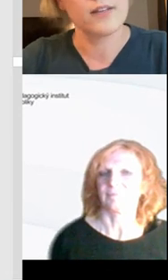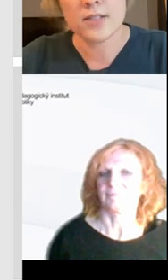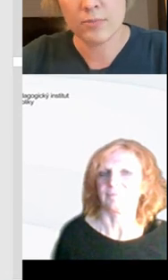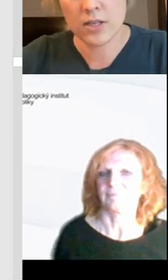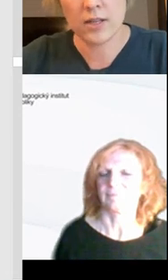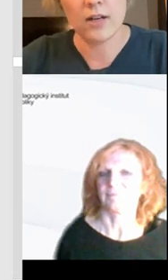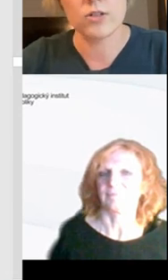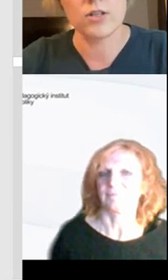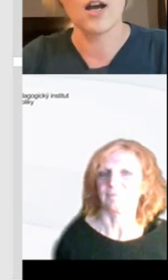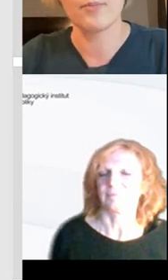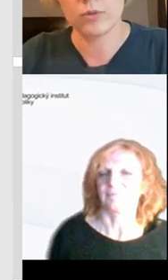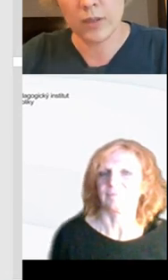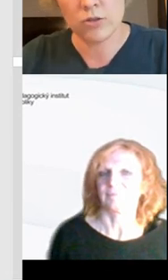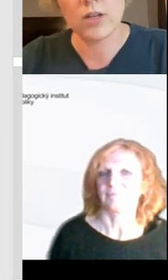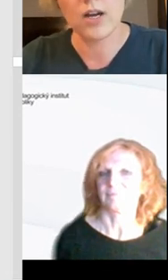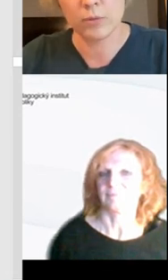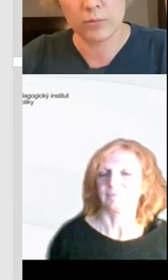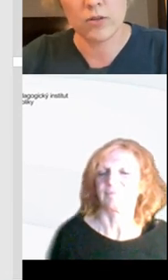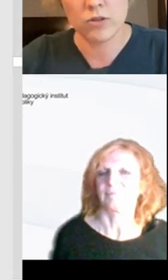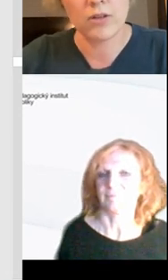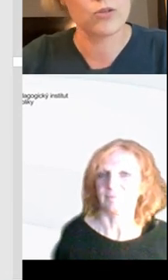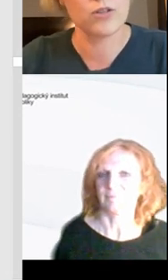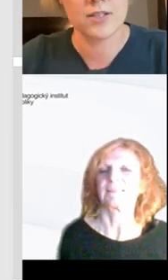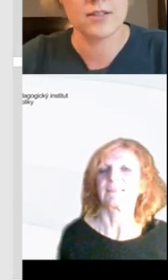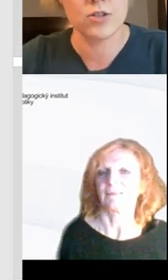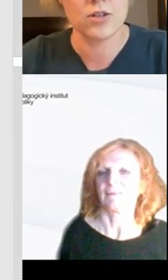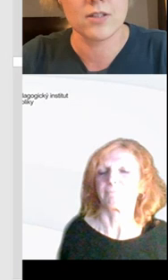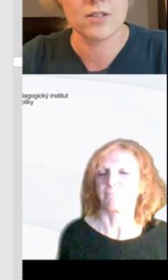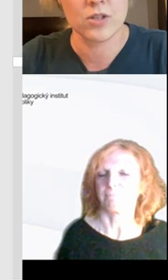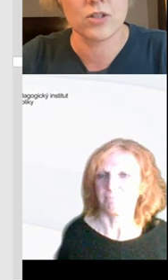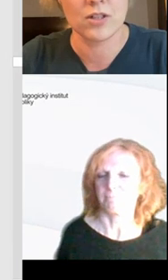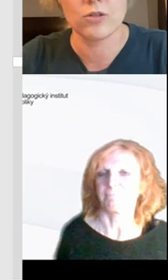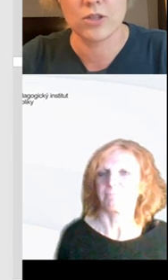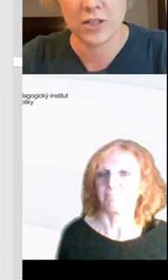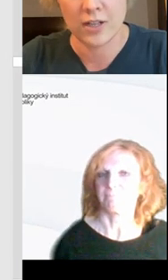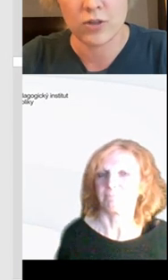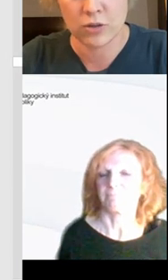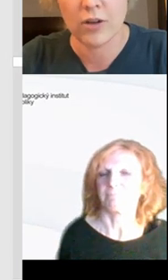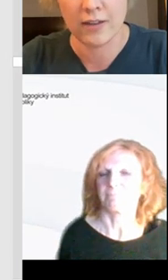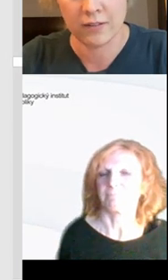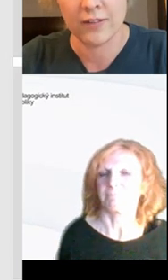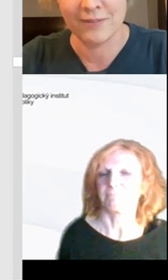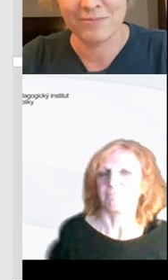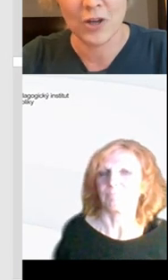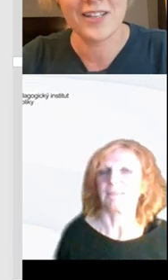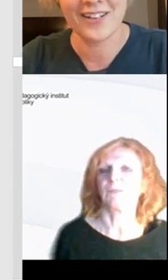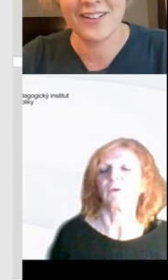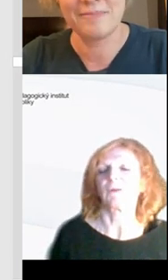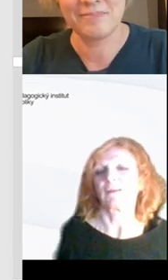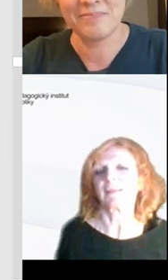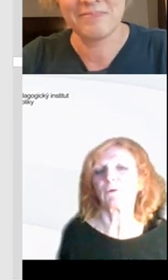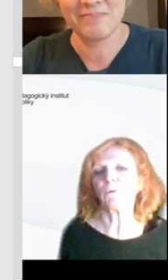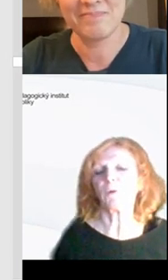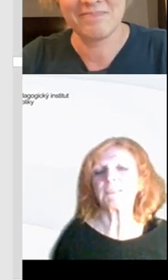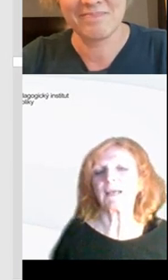vaši žáci, tak si přidejte další a potom další a potom další. Rozhodně nezačnejte s tím, že začnete od zítřka dělat všecko hned. To